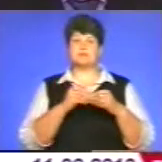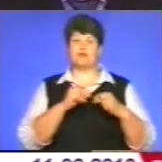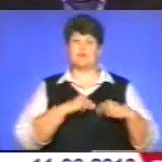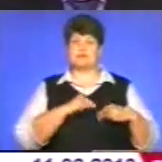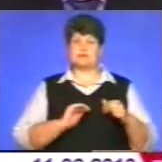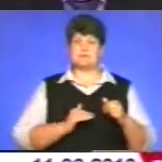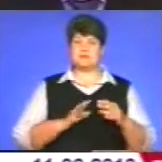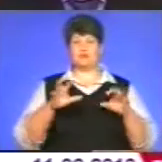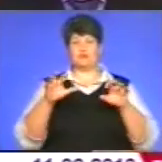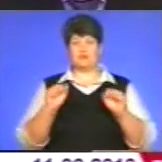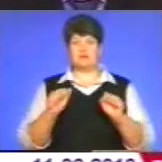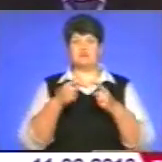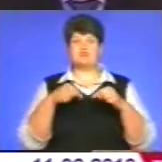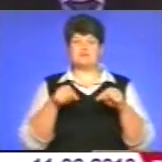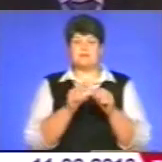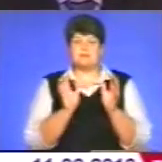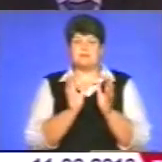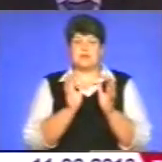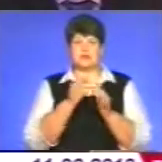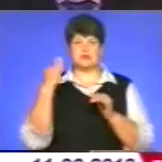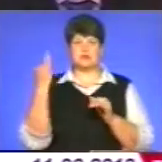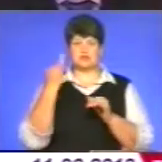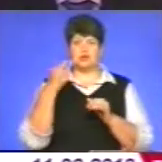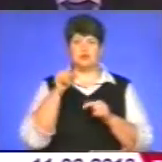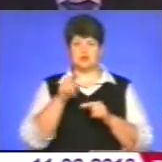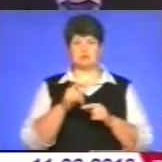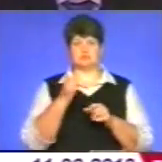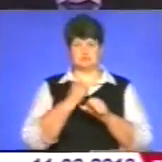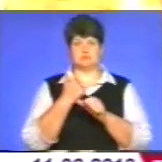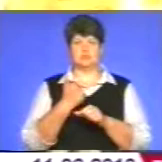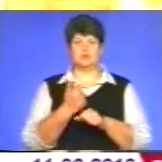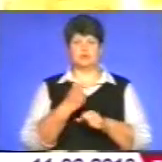влади у сфері збереження історичних пам'яток там налагоджена краще.